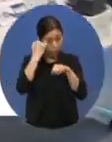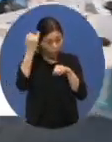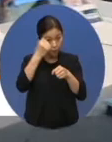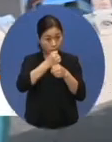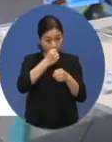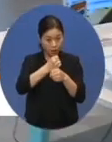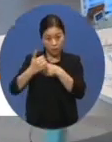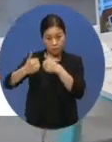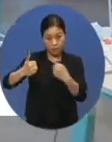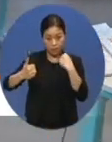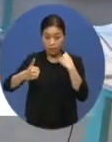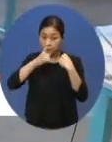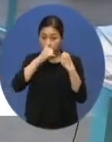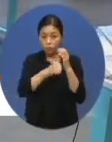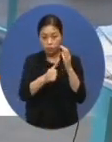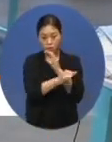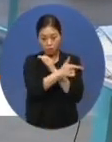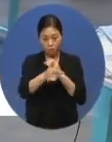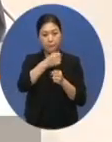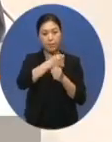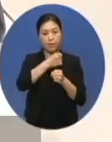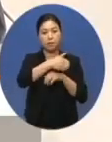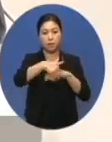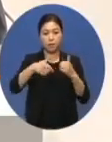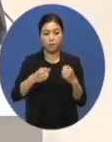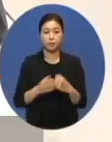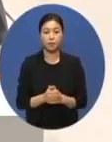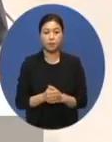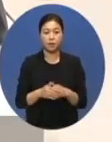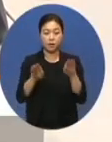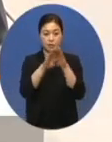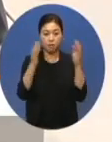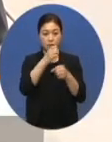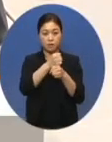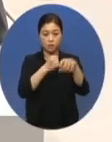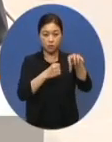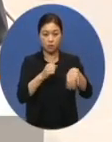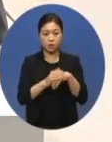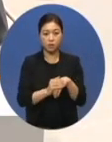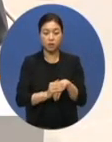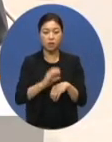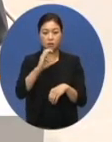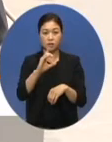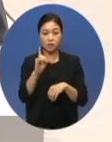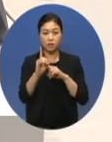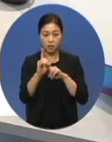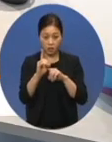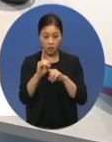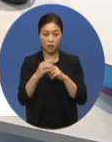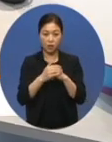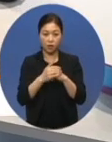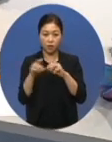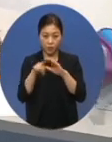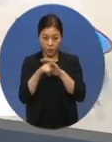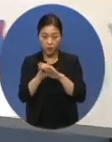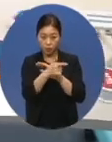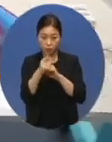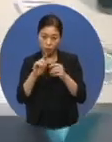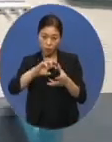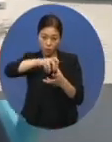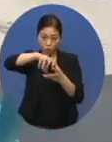제품 개발에 나섭니다. 열린제작실은 3D 스캐너와 설계 컴퓨터 등으로 구축됐으며